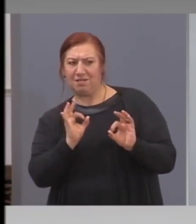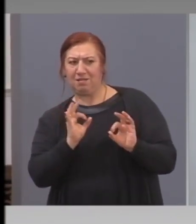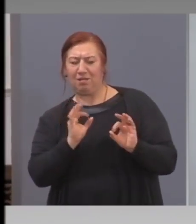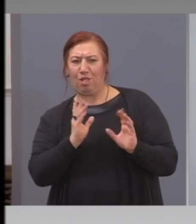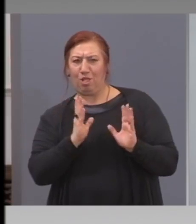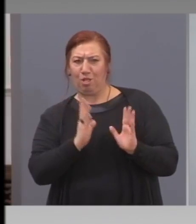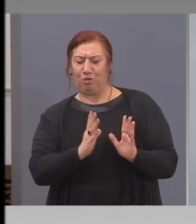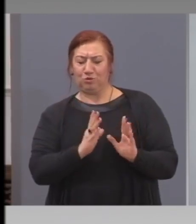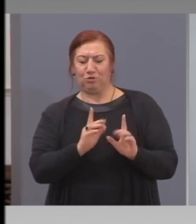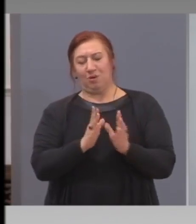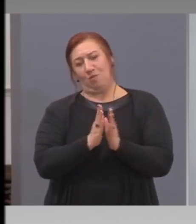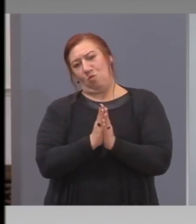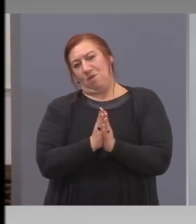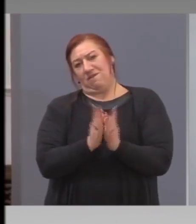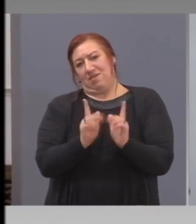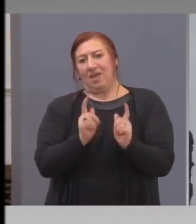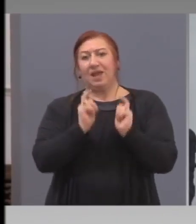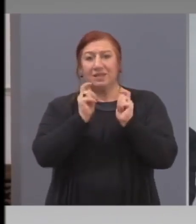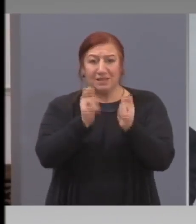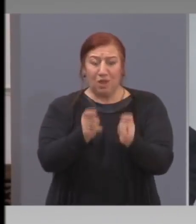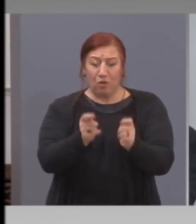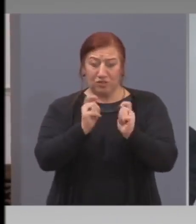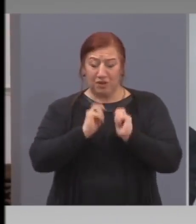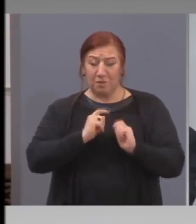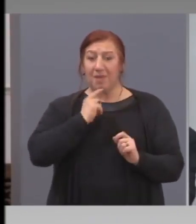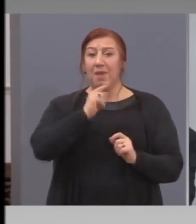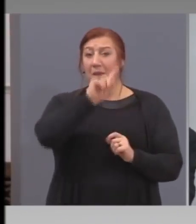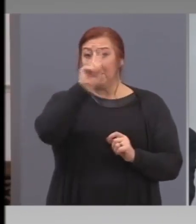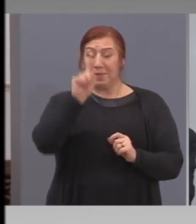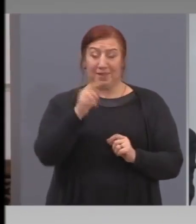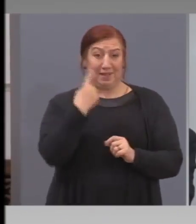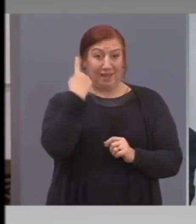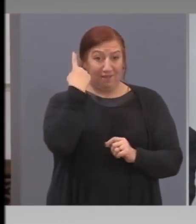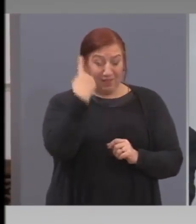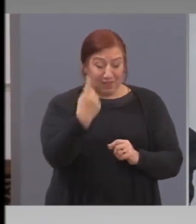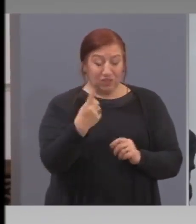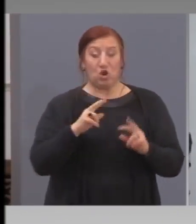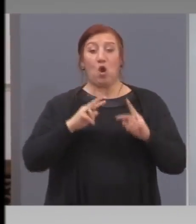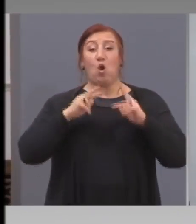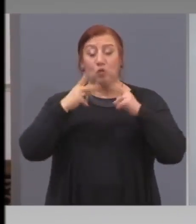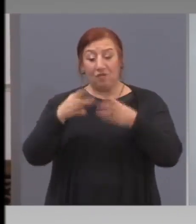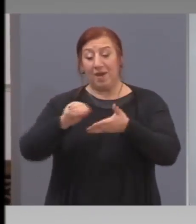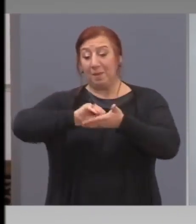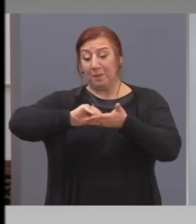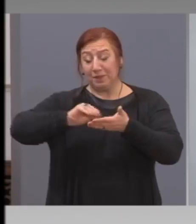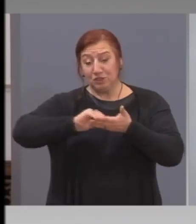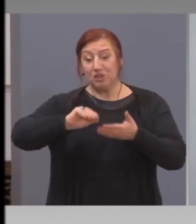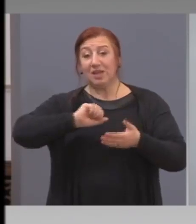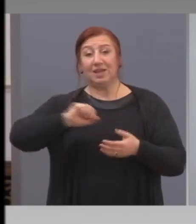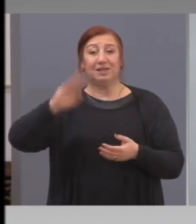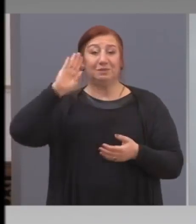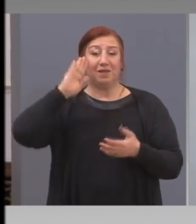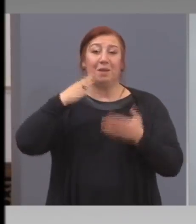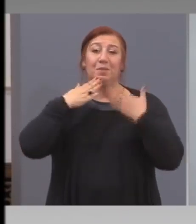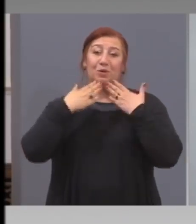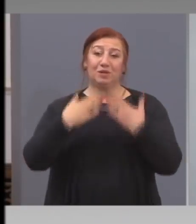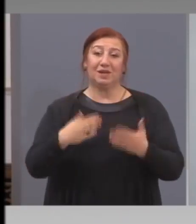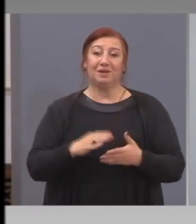Нека да се уважаваме, питаме веднъж, отговаряме, то вече стои и се изпълнява. Благодаря.